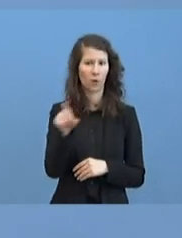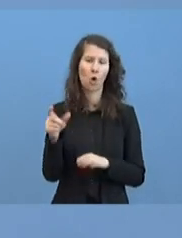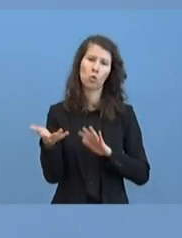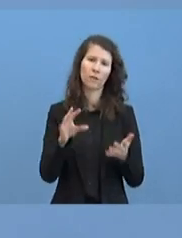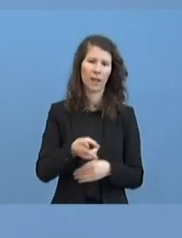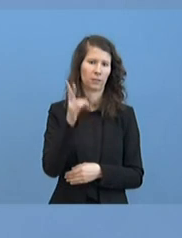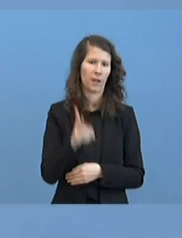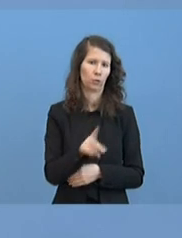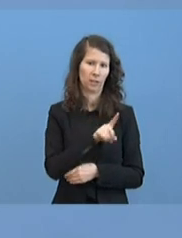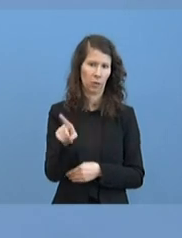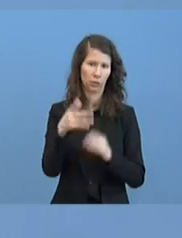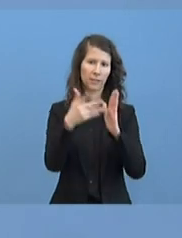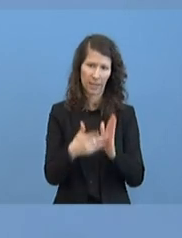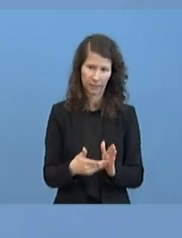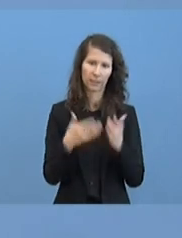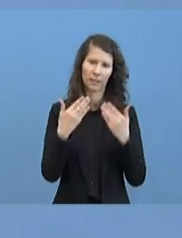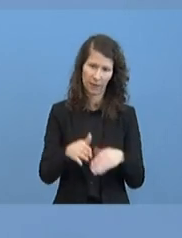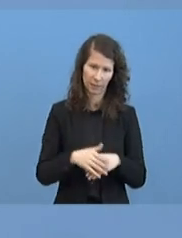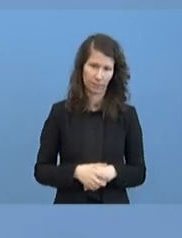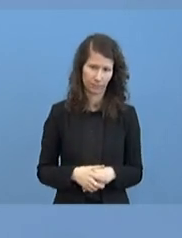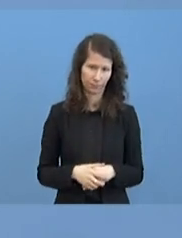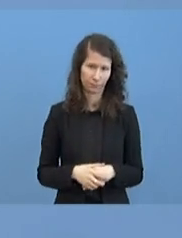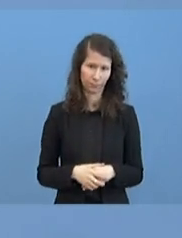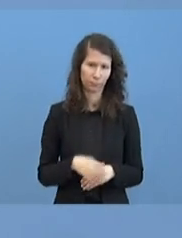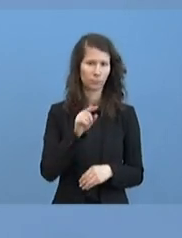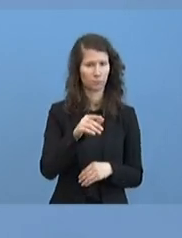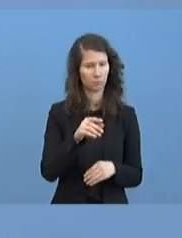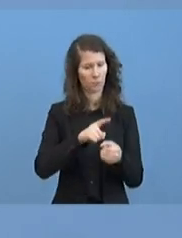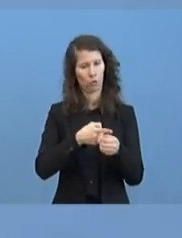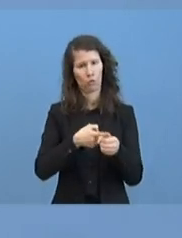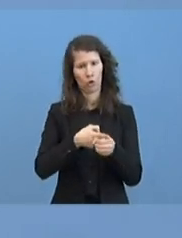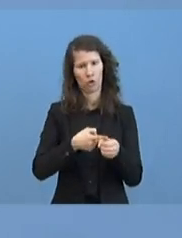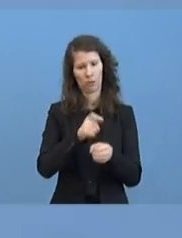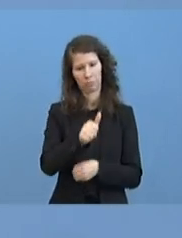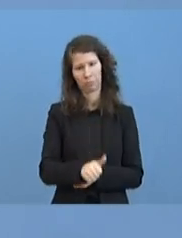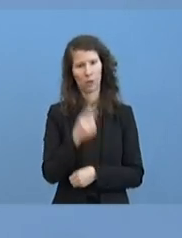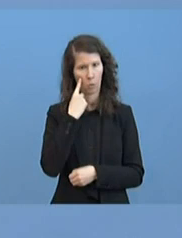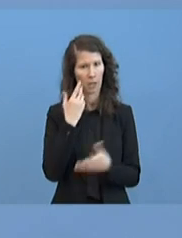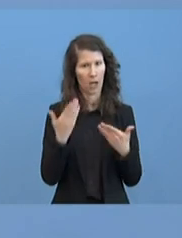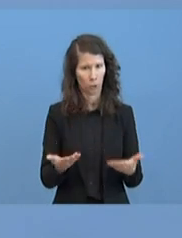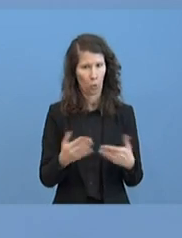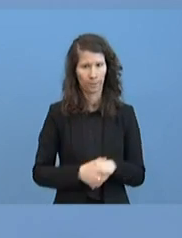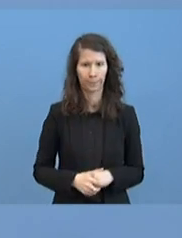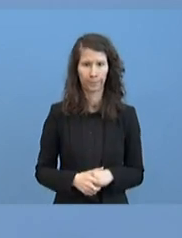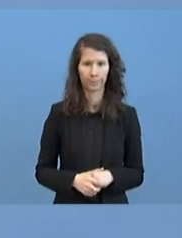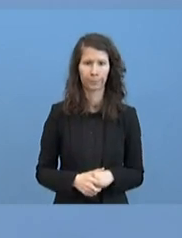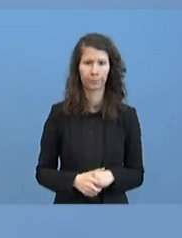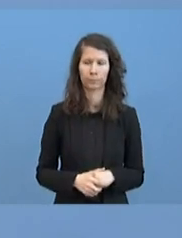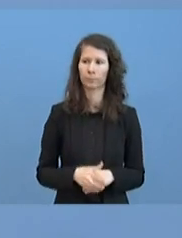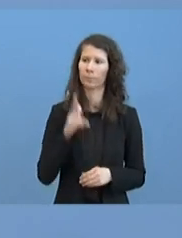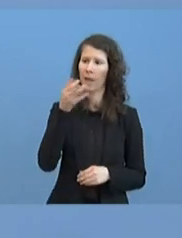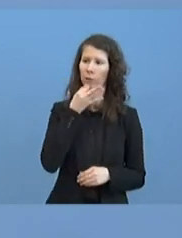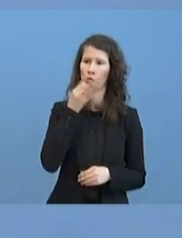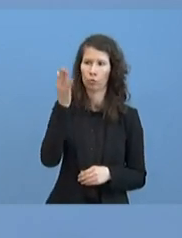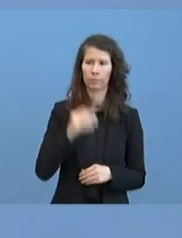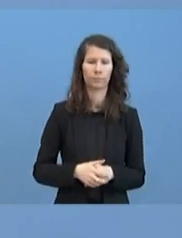.000 Testungen gab. Und das ist so der Schnitt, in dem wir uns zurzeit halt bewegen. Herr Jung dazu. Ich habe